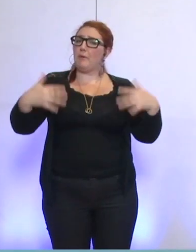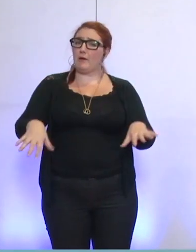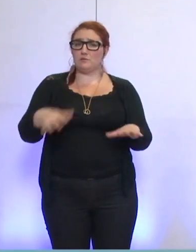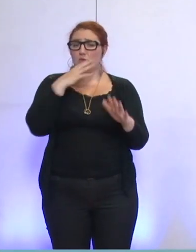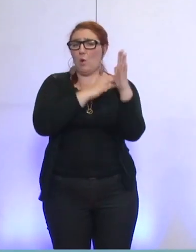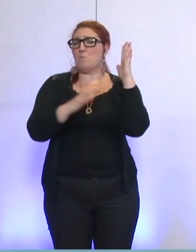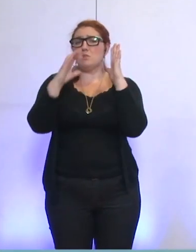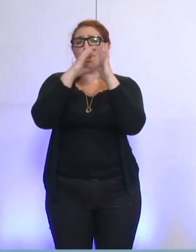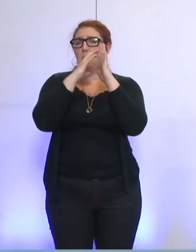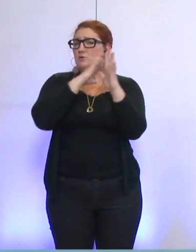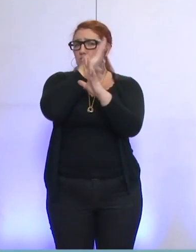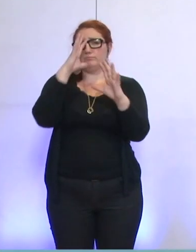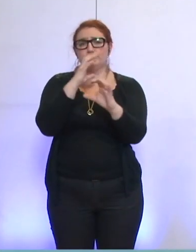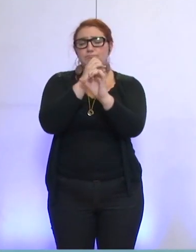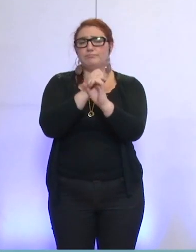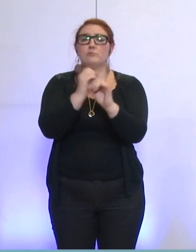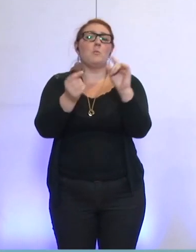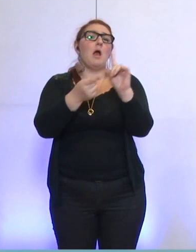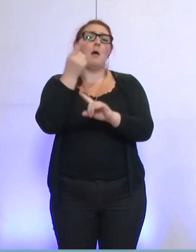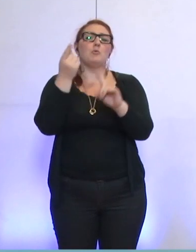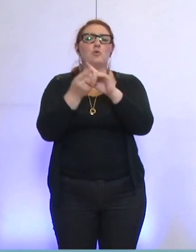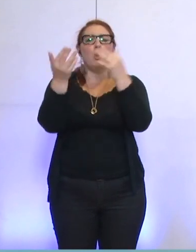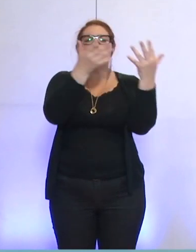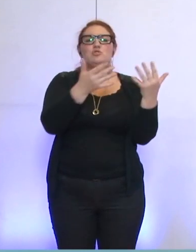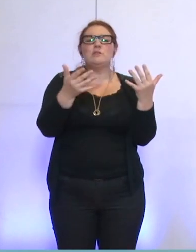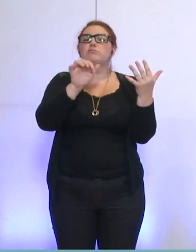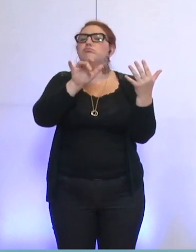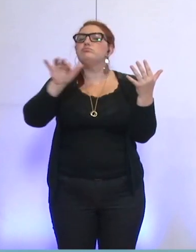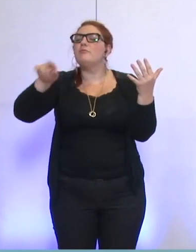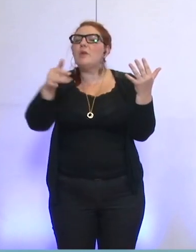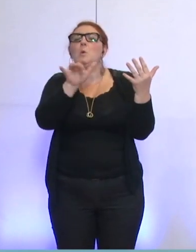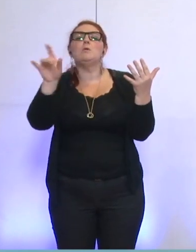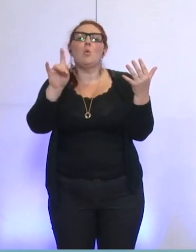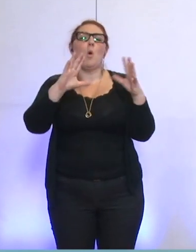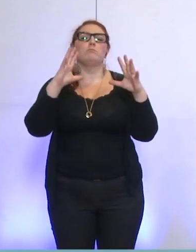en retenant, cependant, des chiffres arrondis pour être synthétiques.